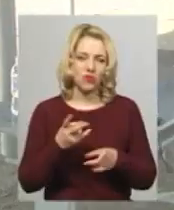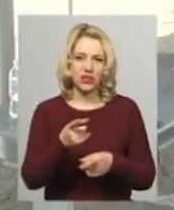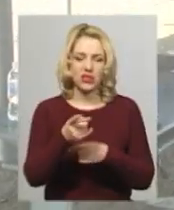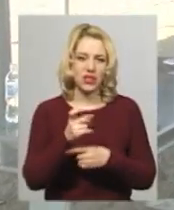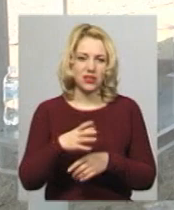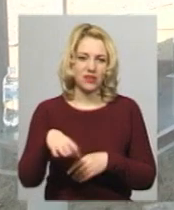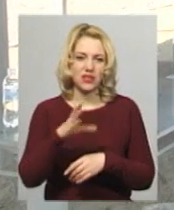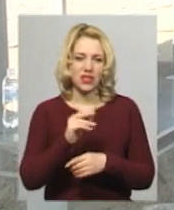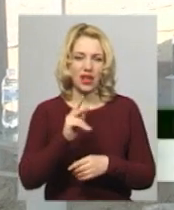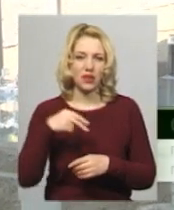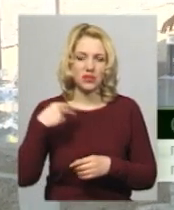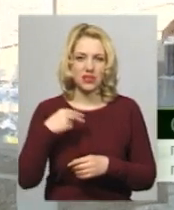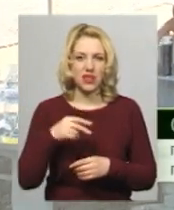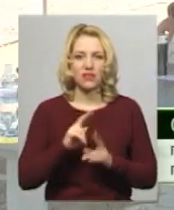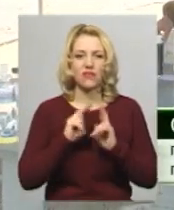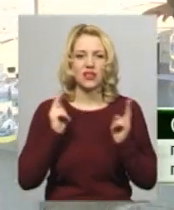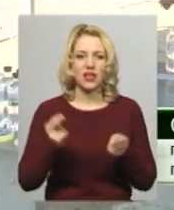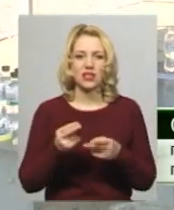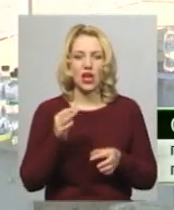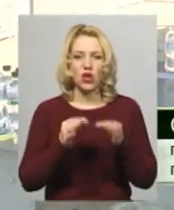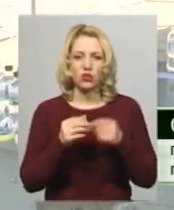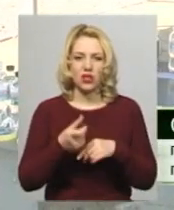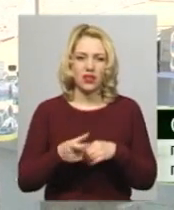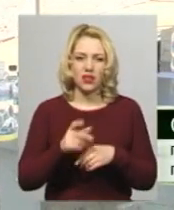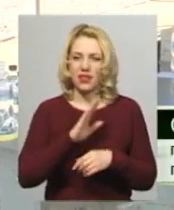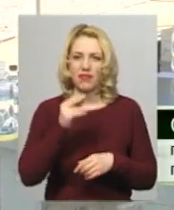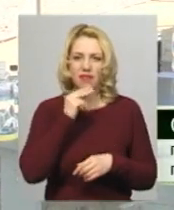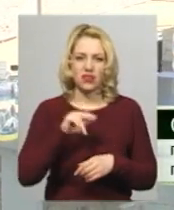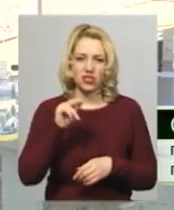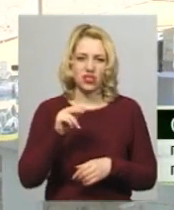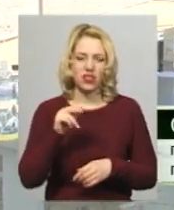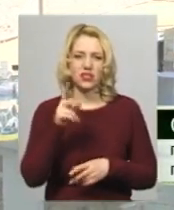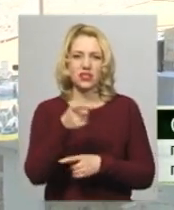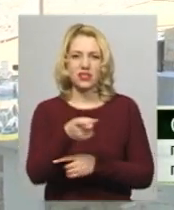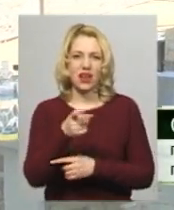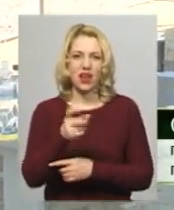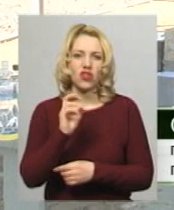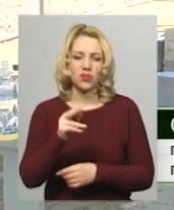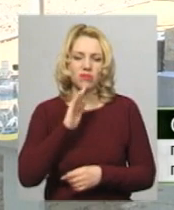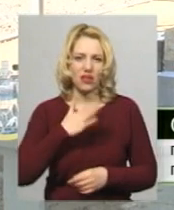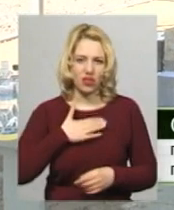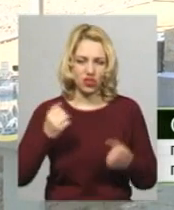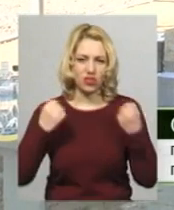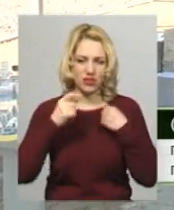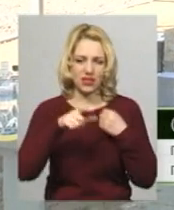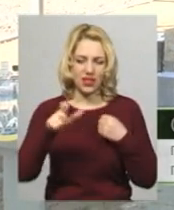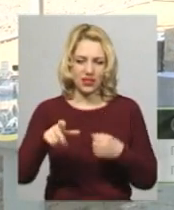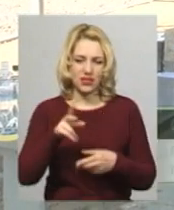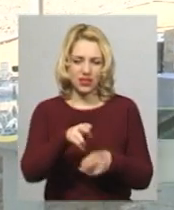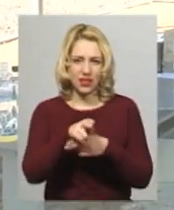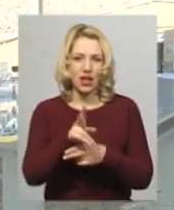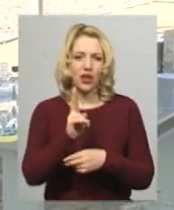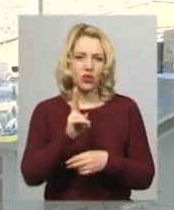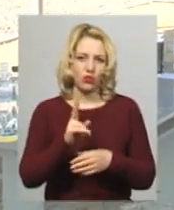«Судді не краще стріляючим наші стрільці, які є такі